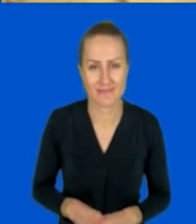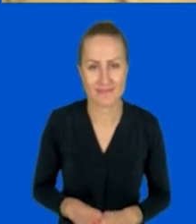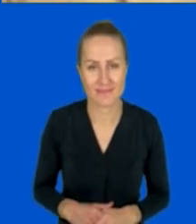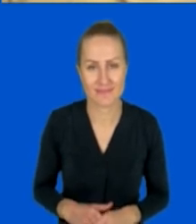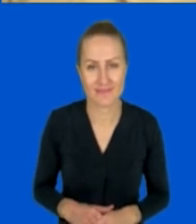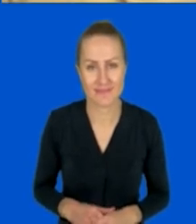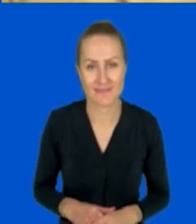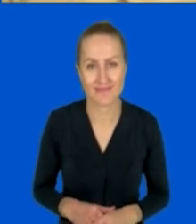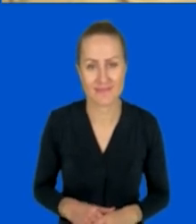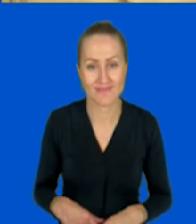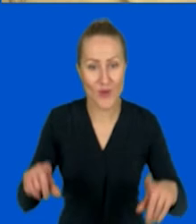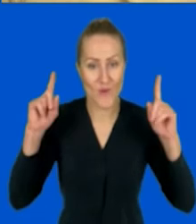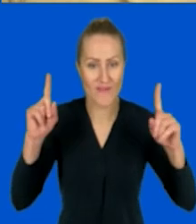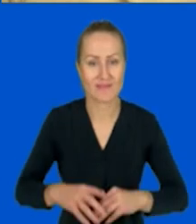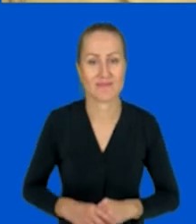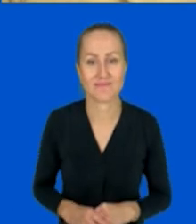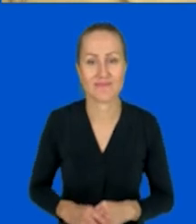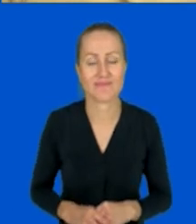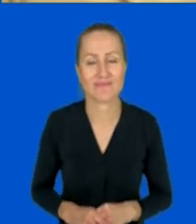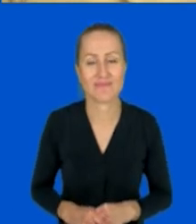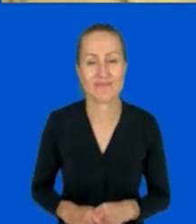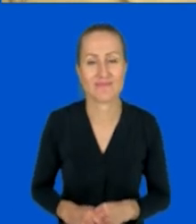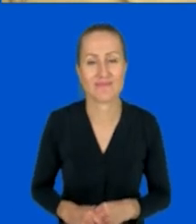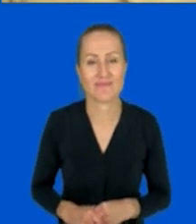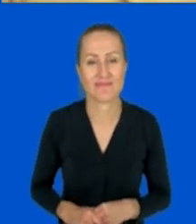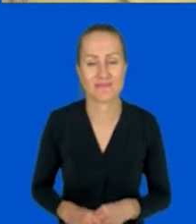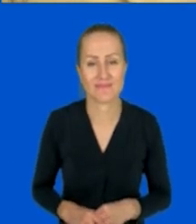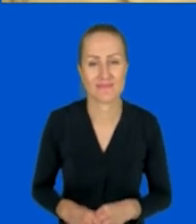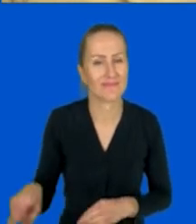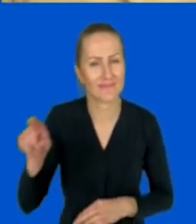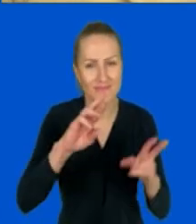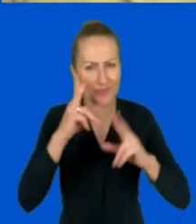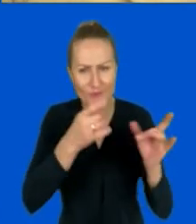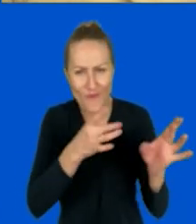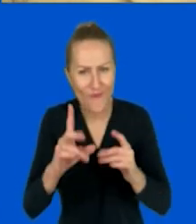Uwaga. O, widzę, że błyskawicznie załapaliście, o co chodzi.